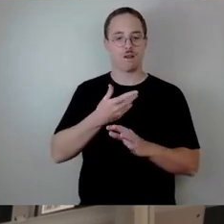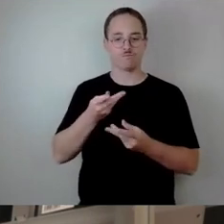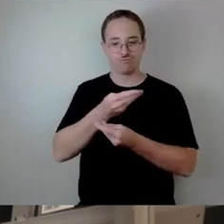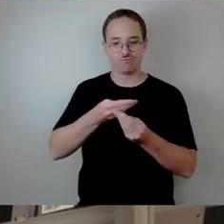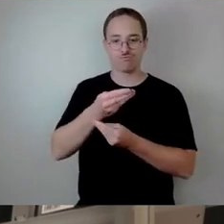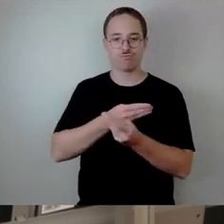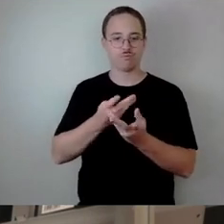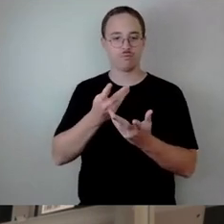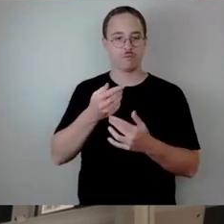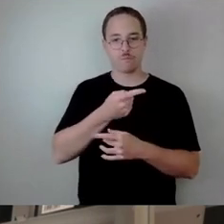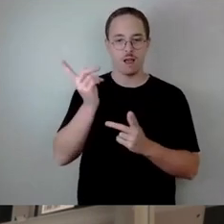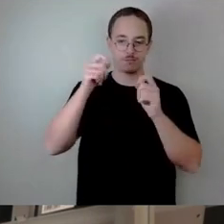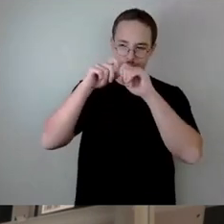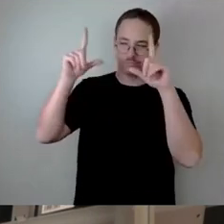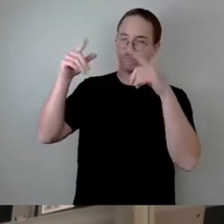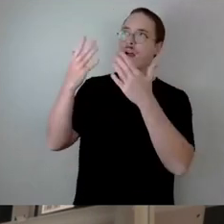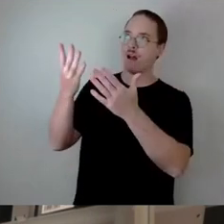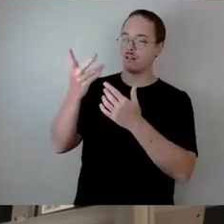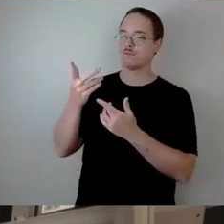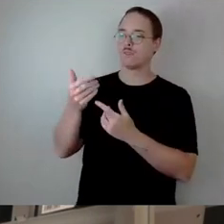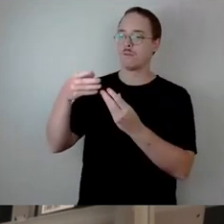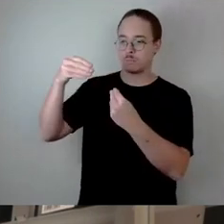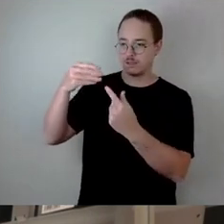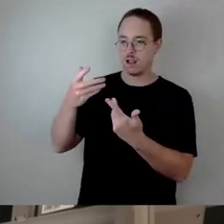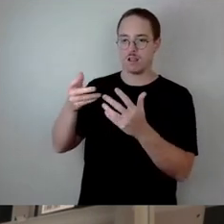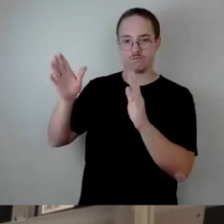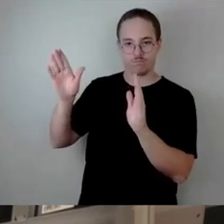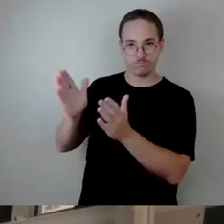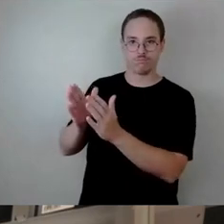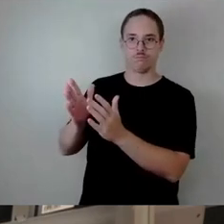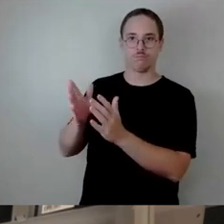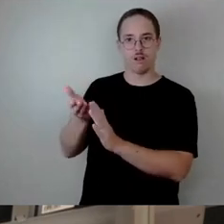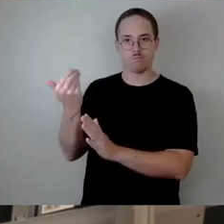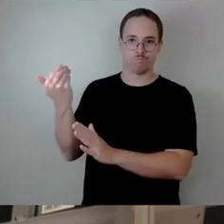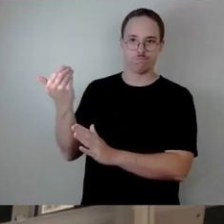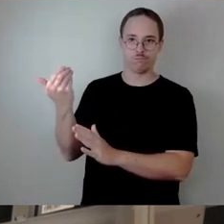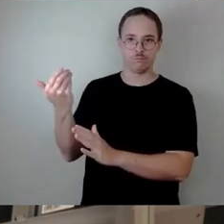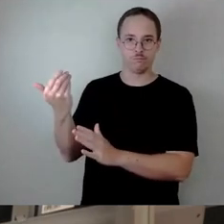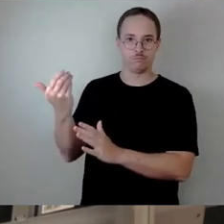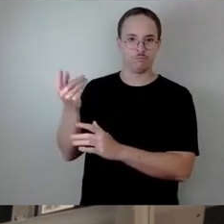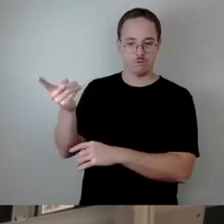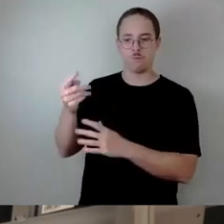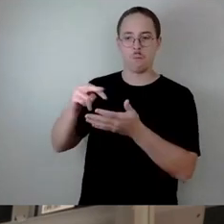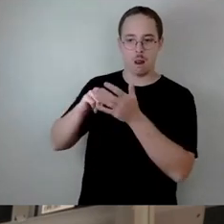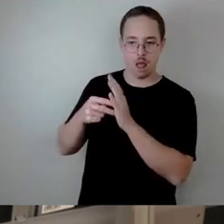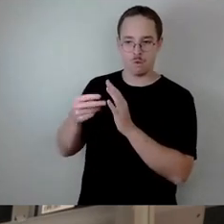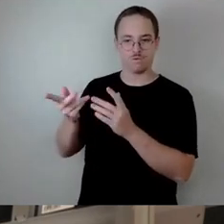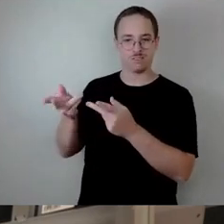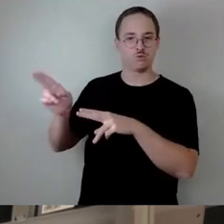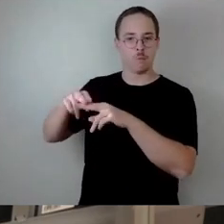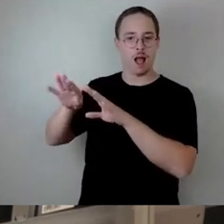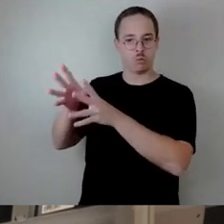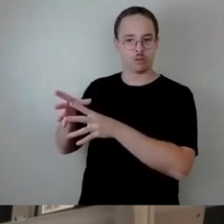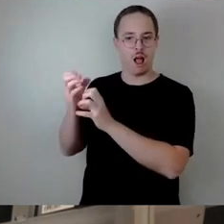wann sind denn die eingestellten Mittel und wir haben es ja gehört, dass die eingestellten Planungen im Doppelhaushalt ein Stück weit